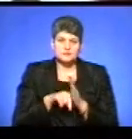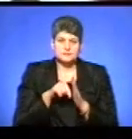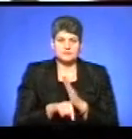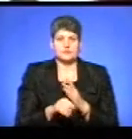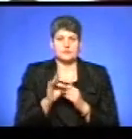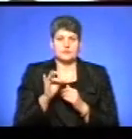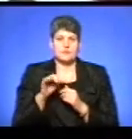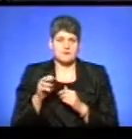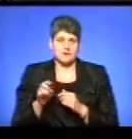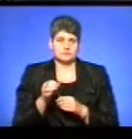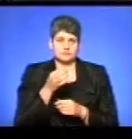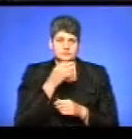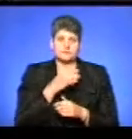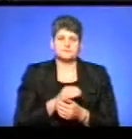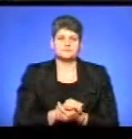взагалі його творчі.